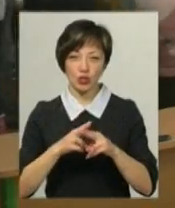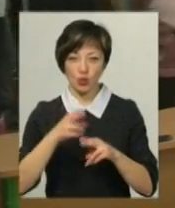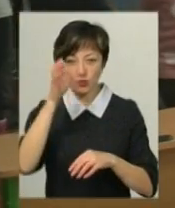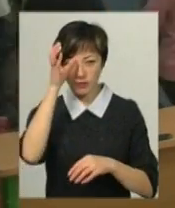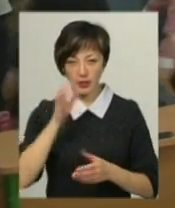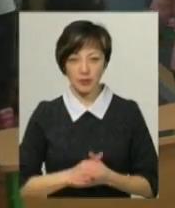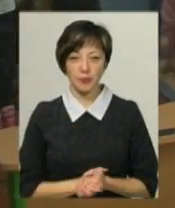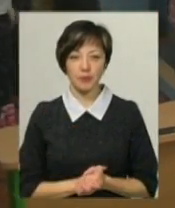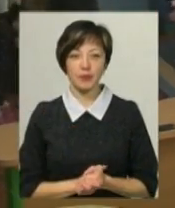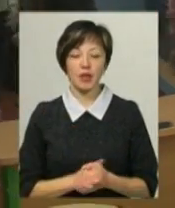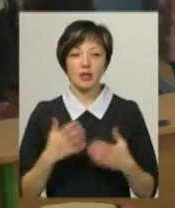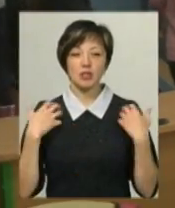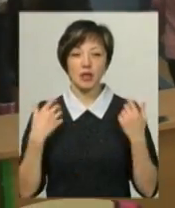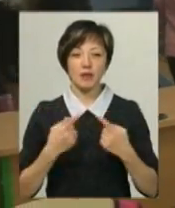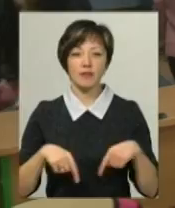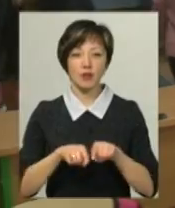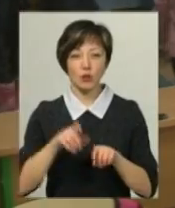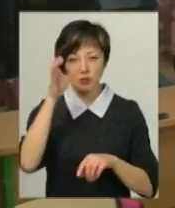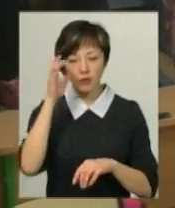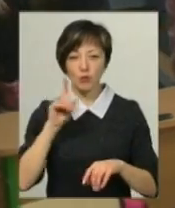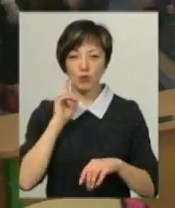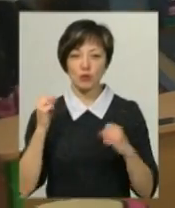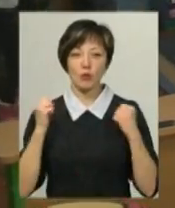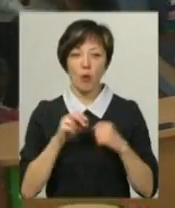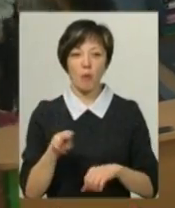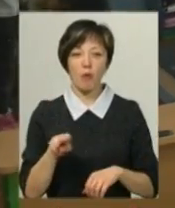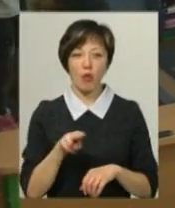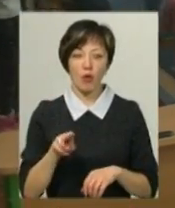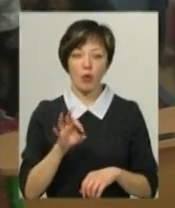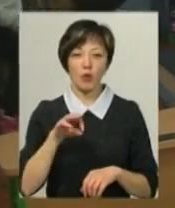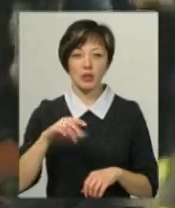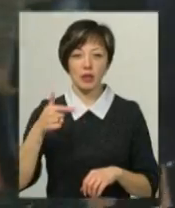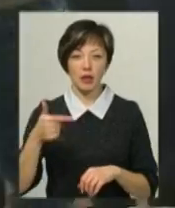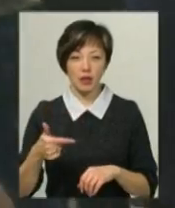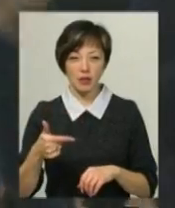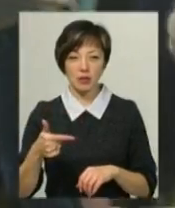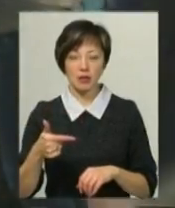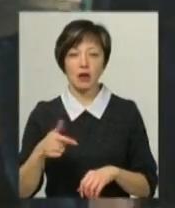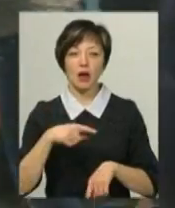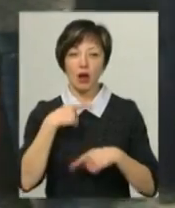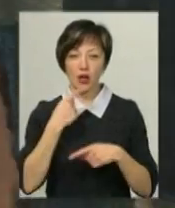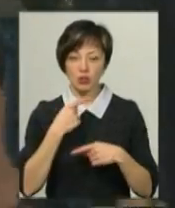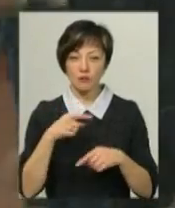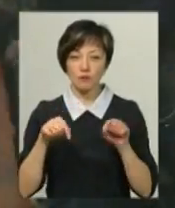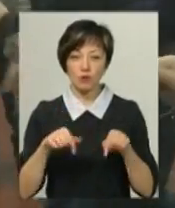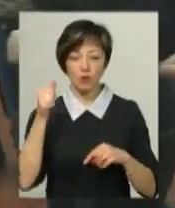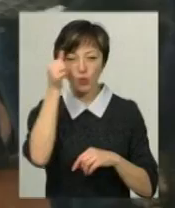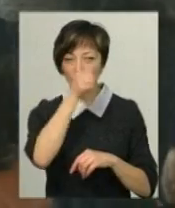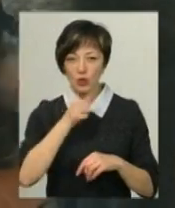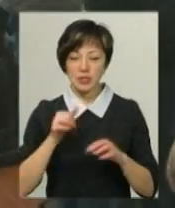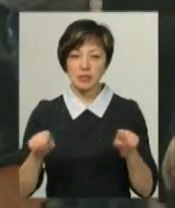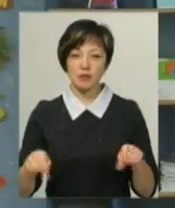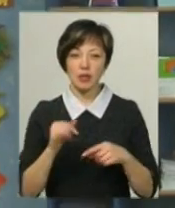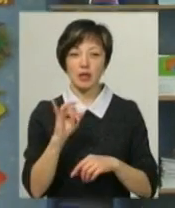освіти. Начальник відділу освіти молодій спорту Полонської об'єднаної територіальної громади Віталій Ситарський каже, у цьому році не тільки